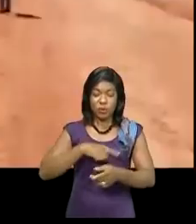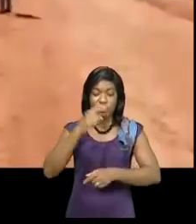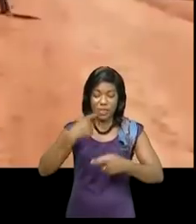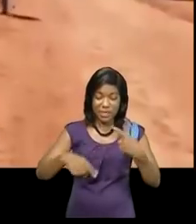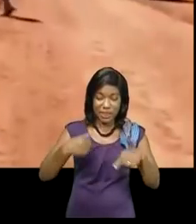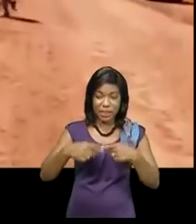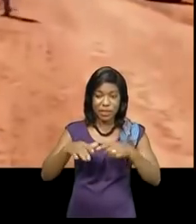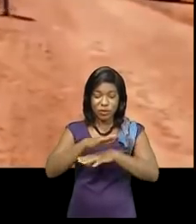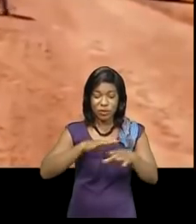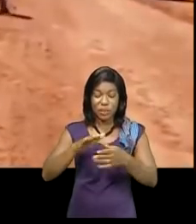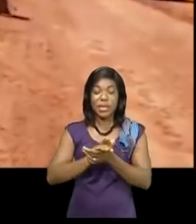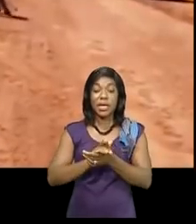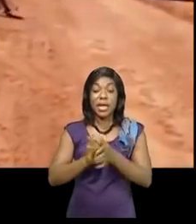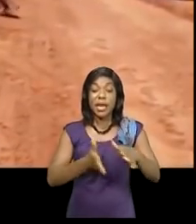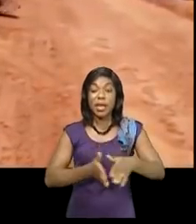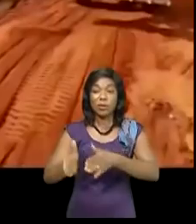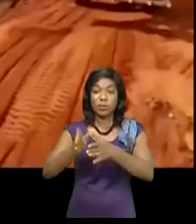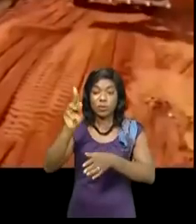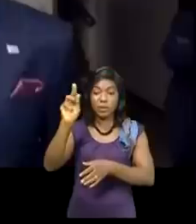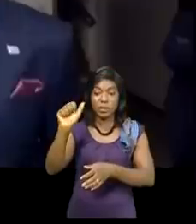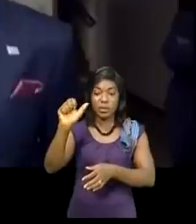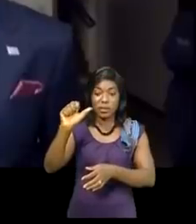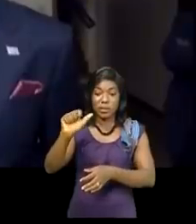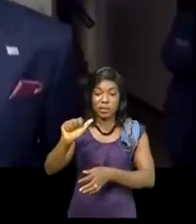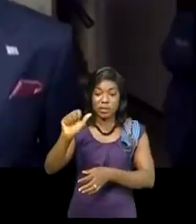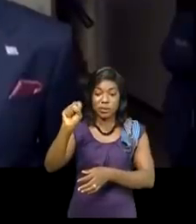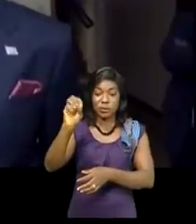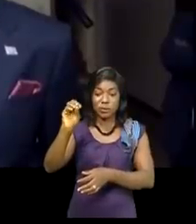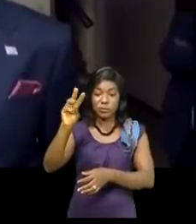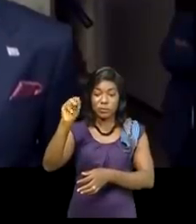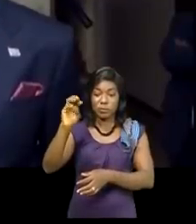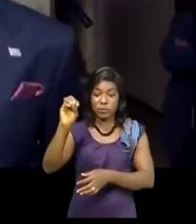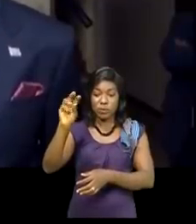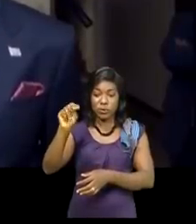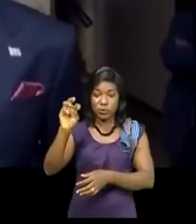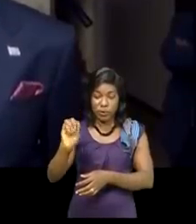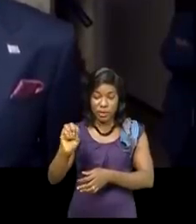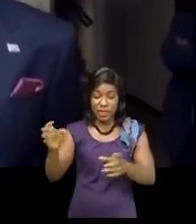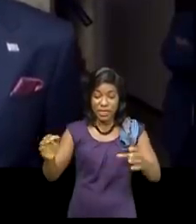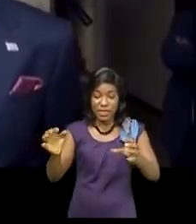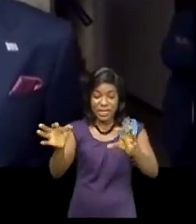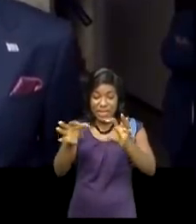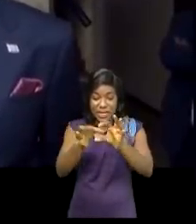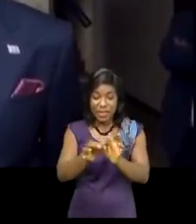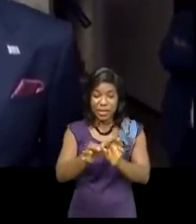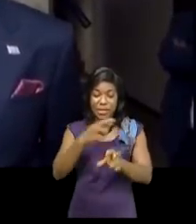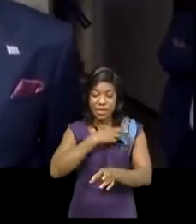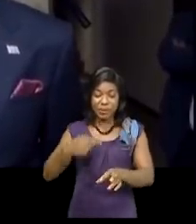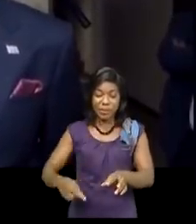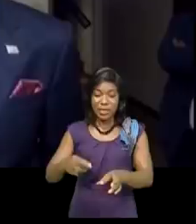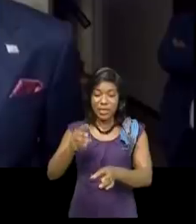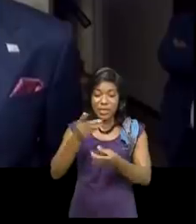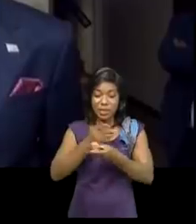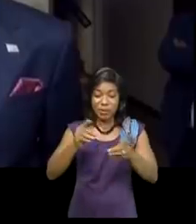route Kasomeno-Kasenga, qui relie aussi la République démocratique du Congo à la République zambienne,